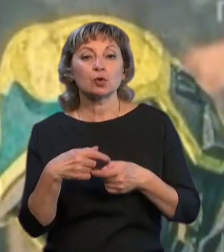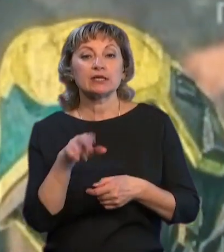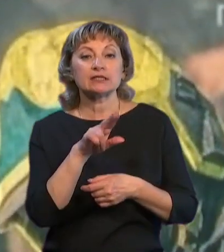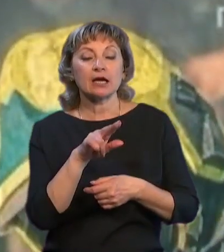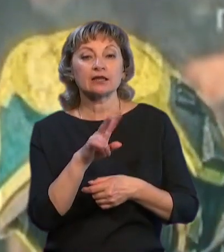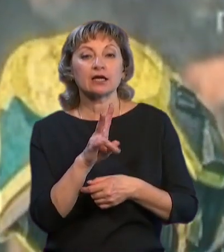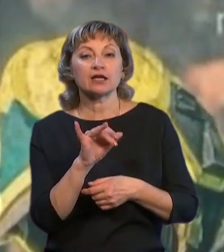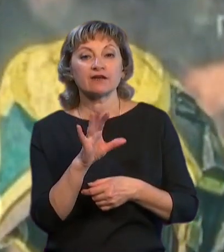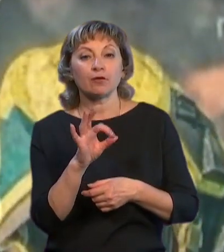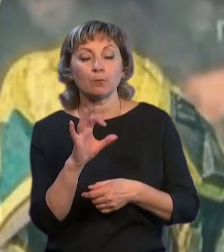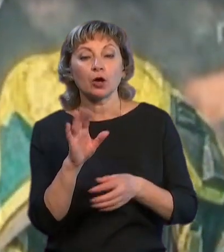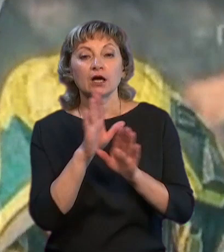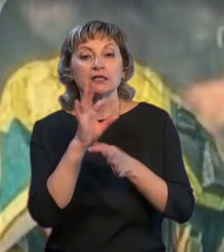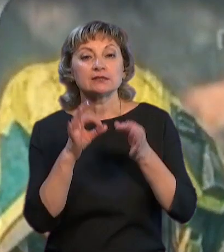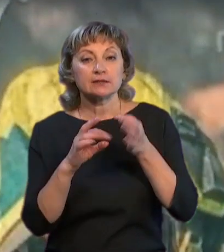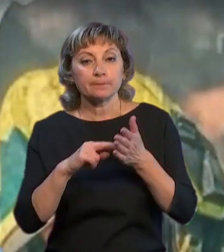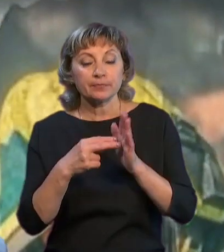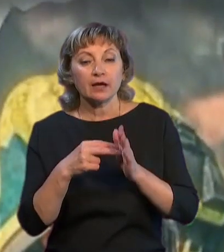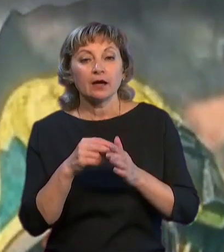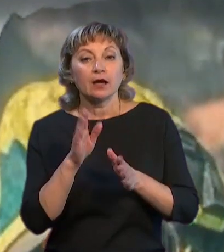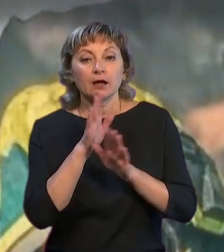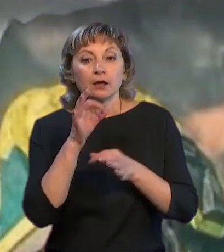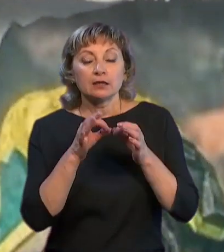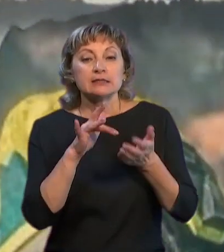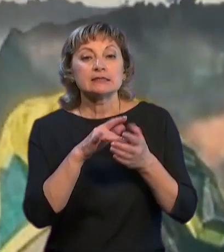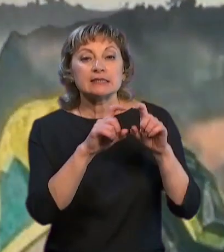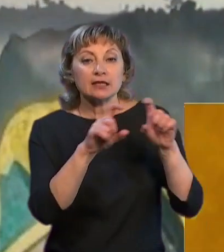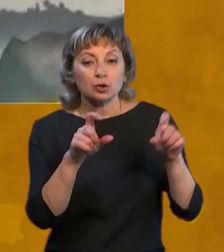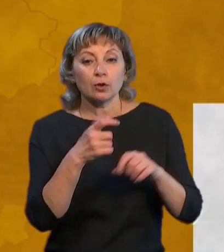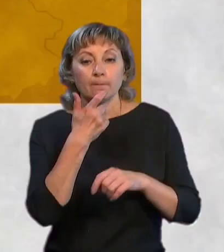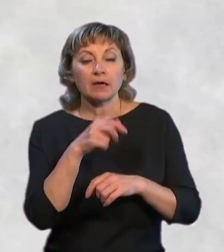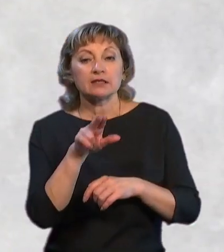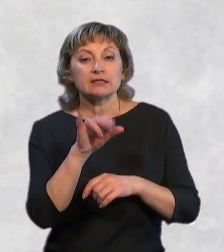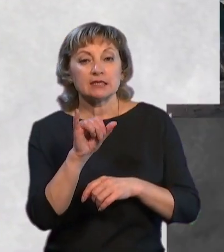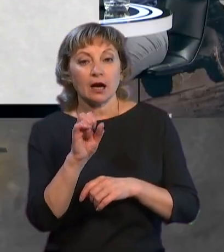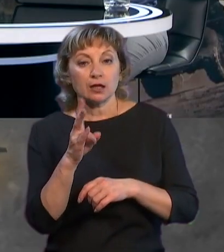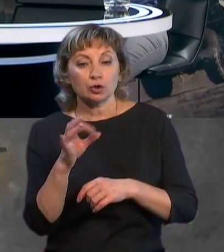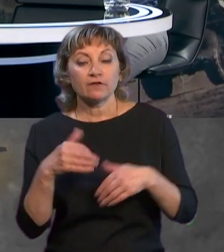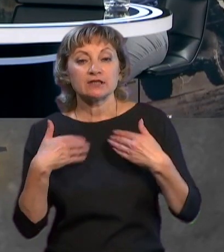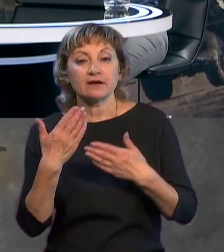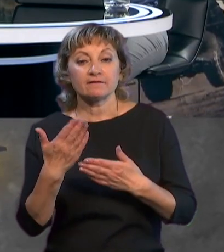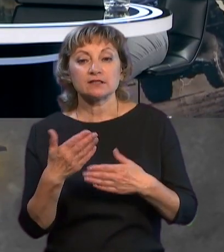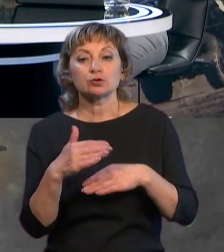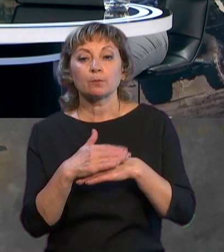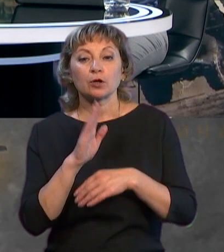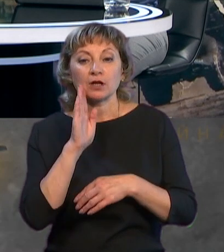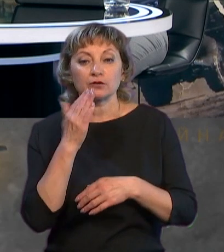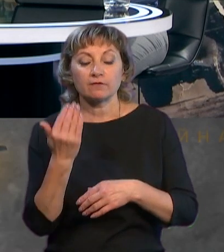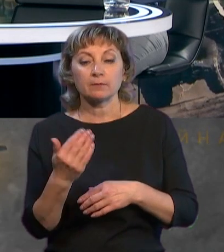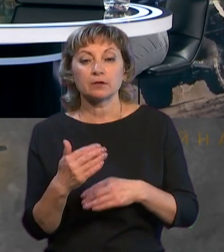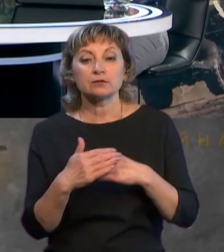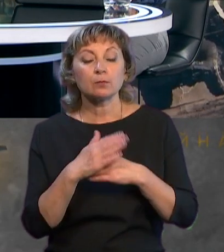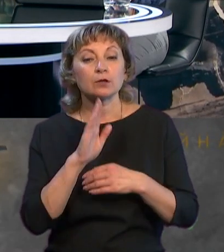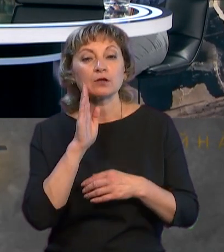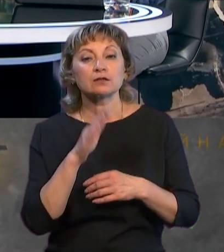Кривобок, синоптикиння Українського гідрометеорологічного центру. Пані Діана, вітаємо вас в ефірі. Доброго ранку вам. Доброго ранку.